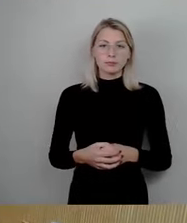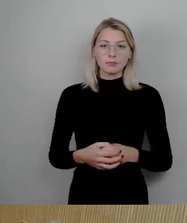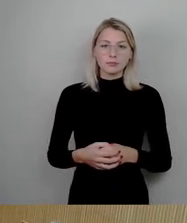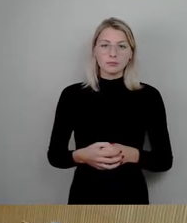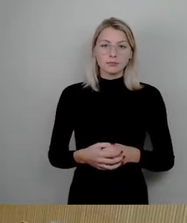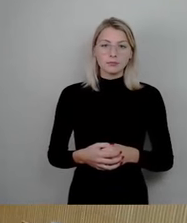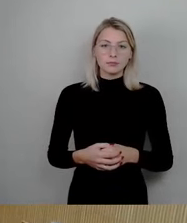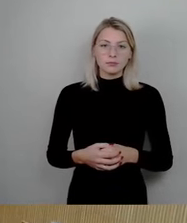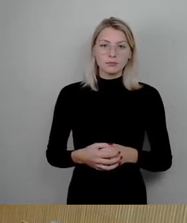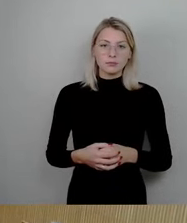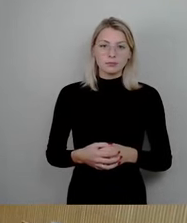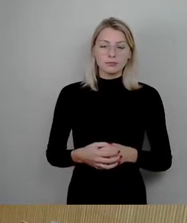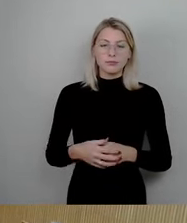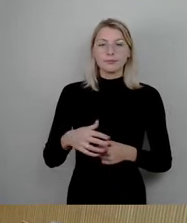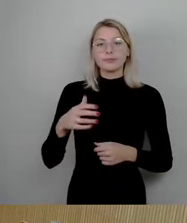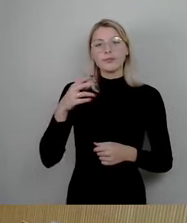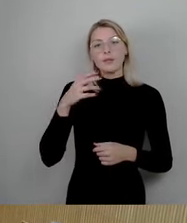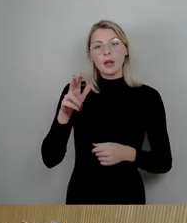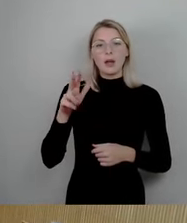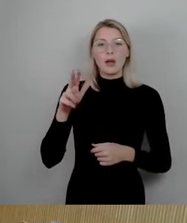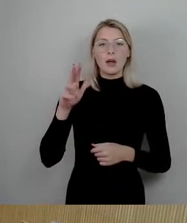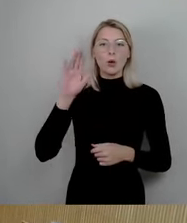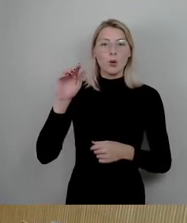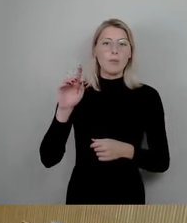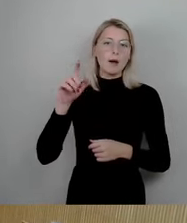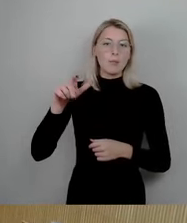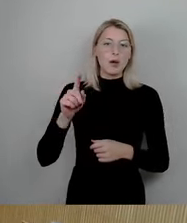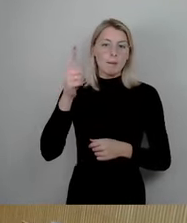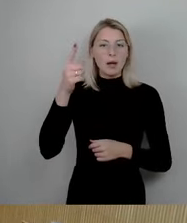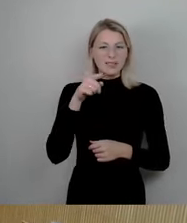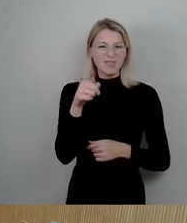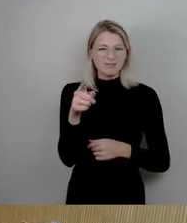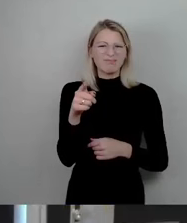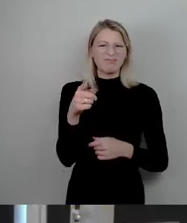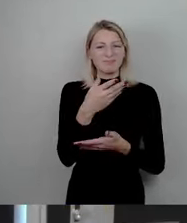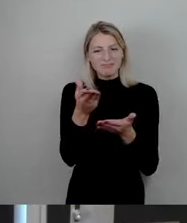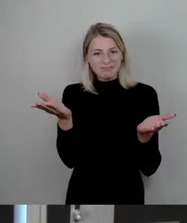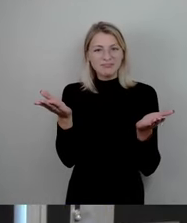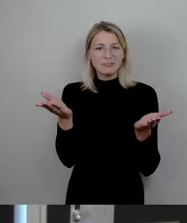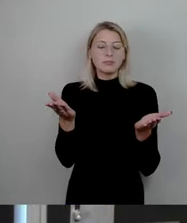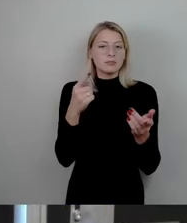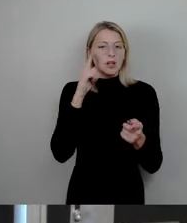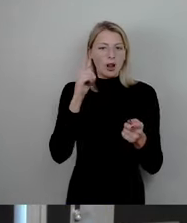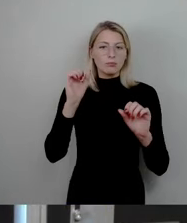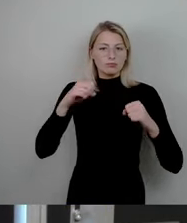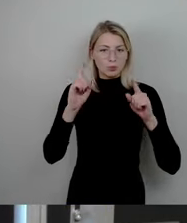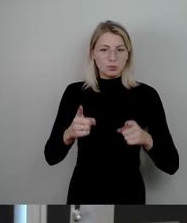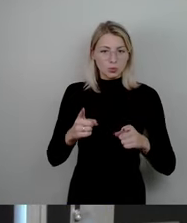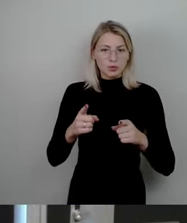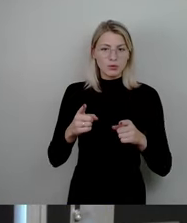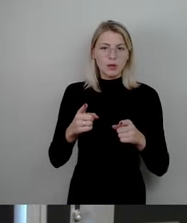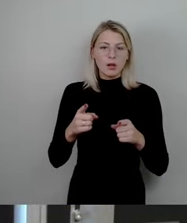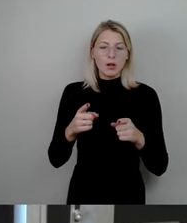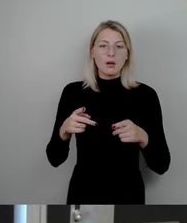Herr Oberbürgermeister, meine Damen und Herren, dieser Initiative kann man ja nur zustimmen. Es ist höchste Zeit, dass an der Prager Straße und im Bereich